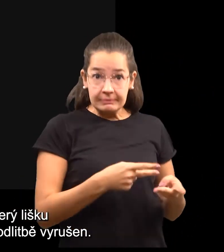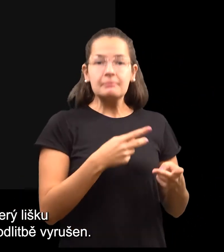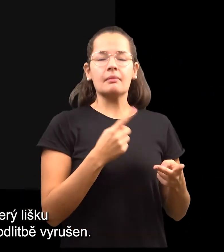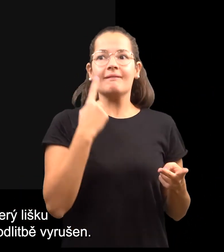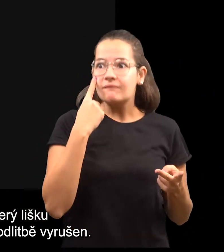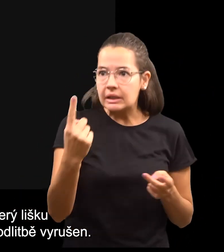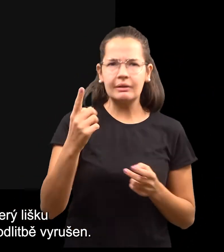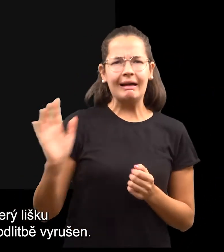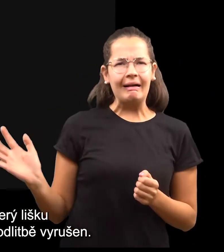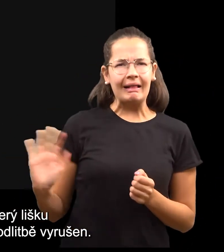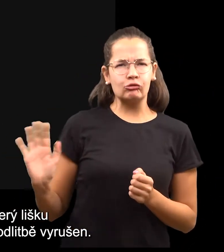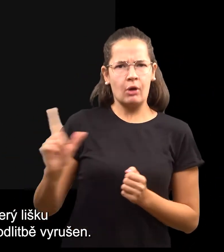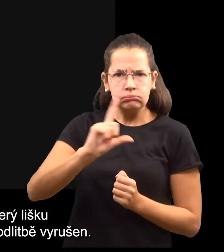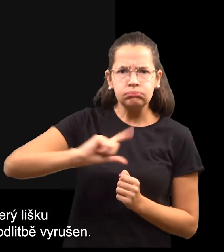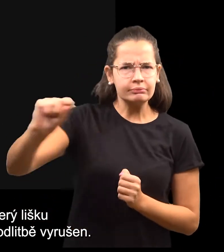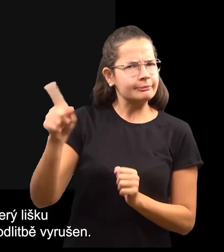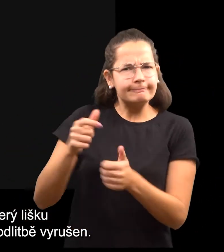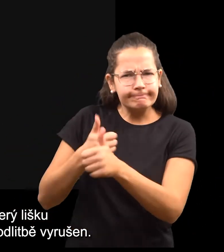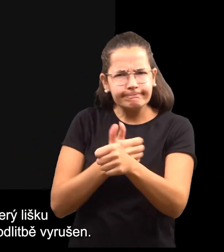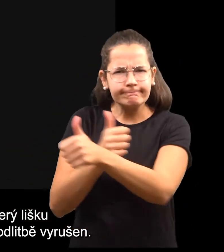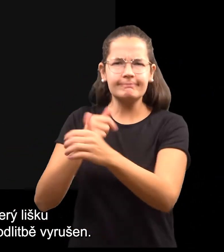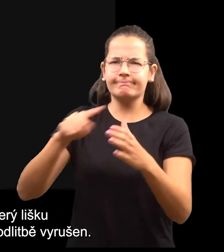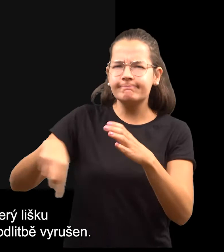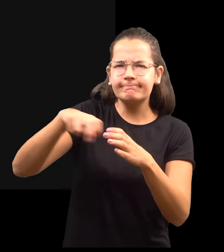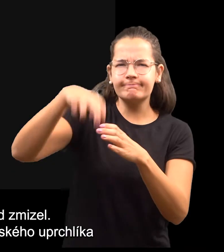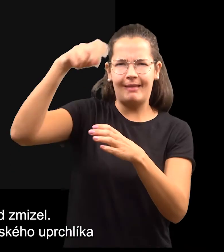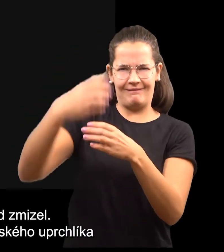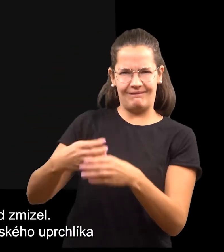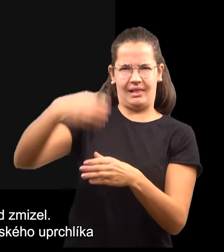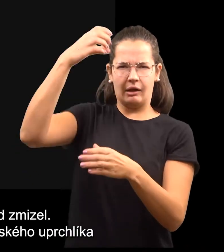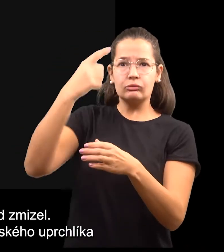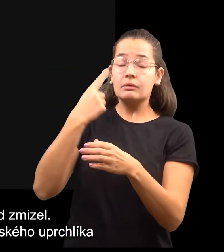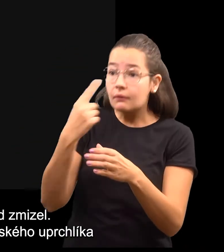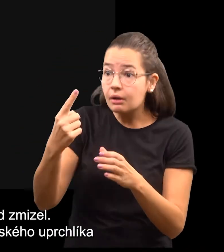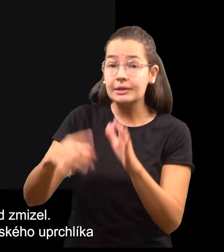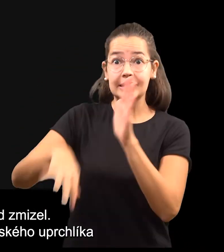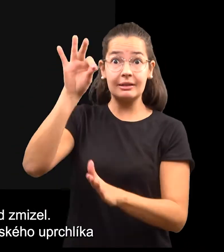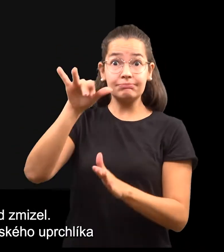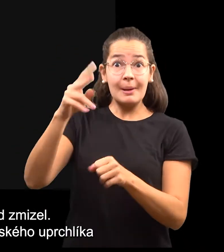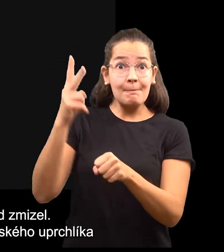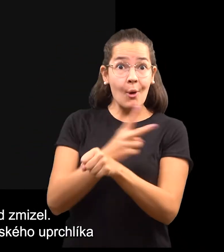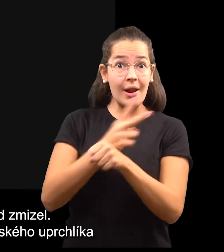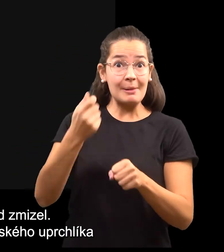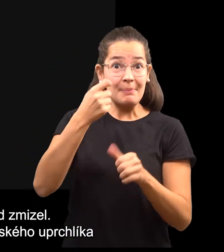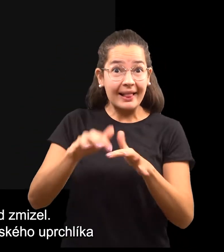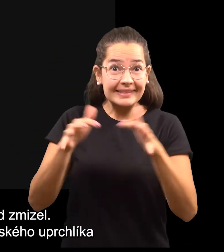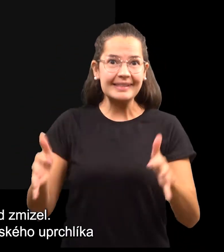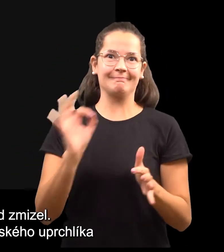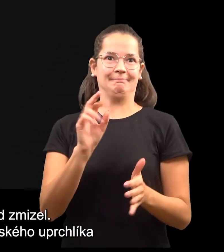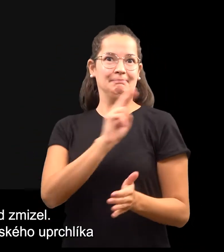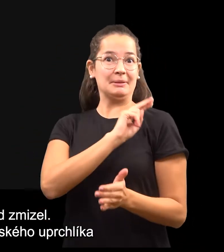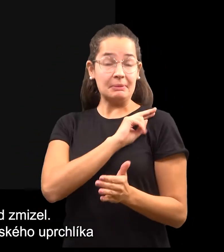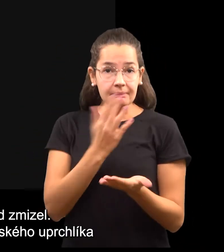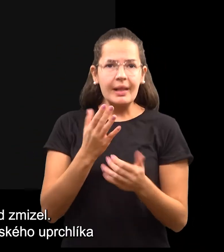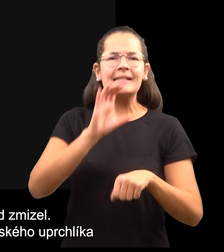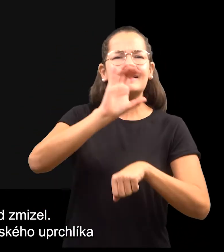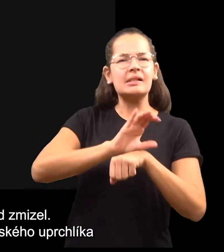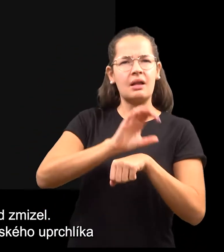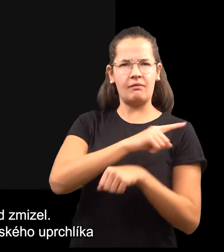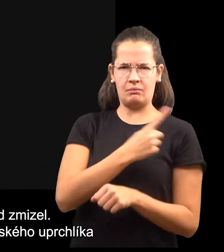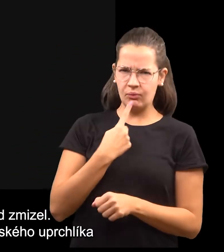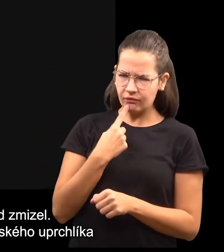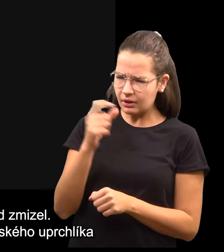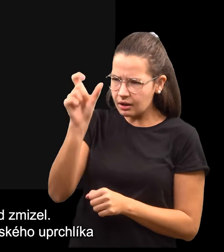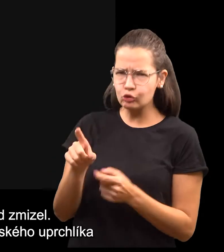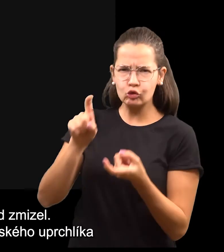až do věže pronásledoval, v modlitbě vyrušen, následkem čehož poklad zmizel. Štump byl považován za